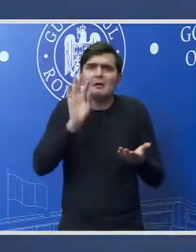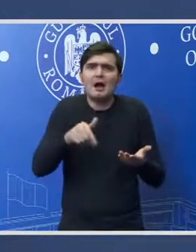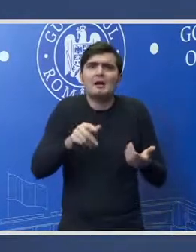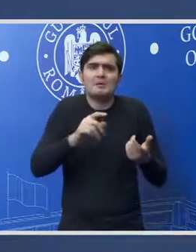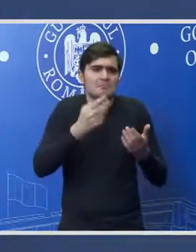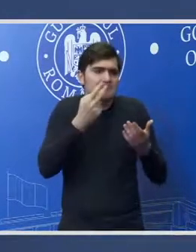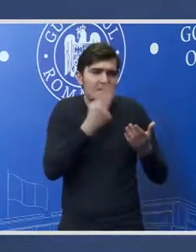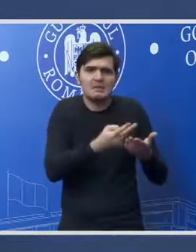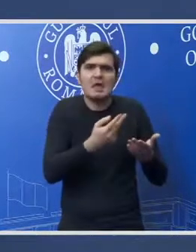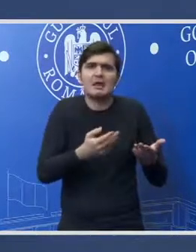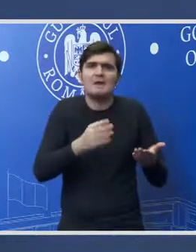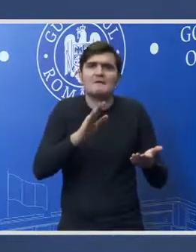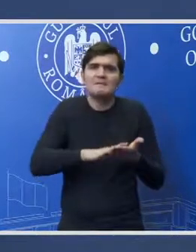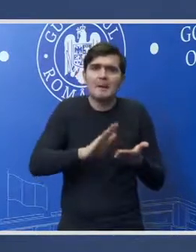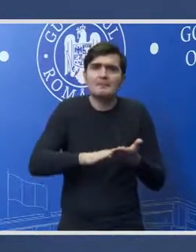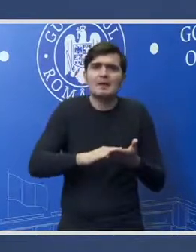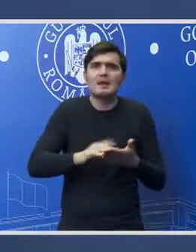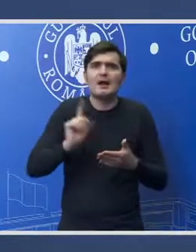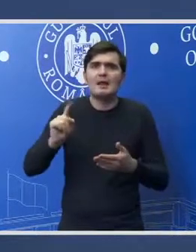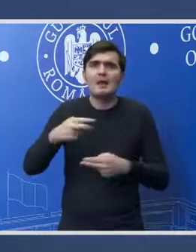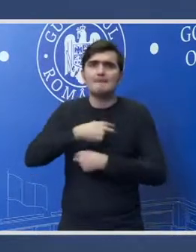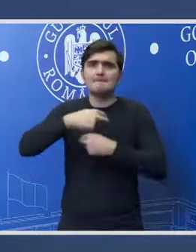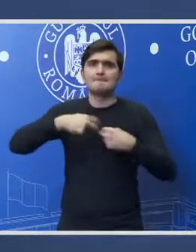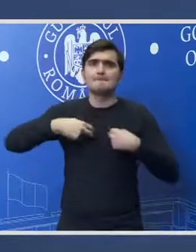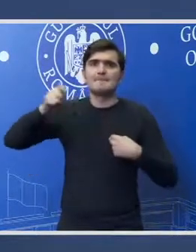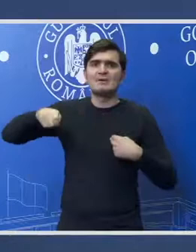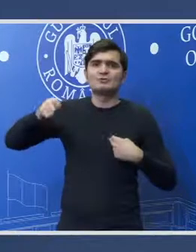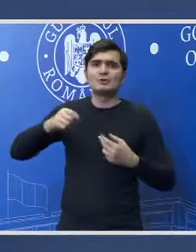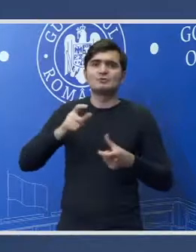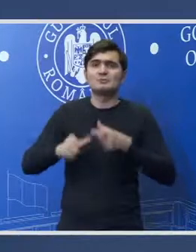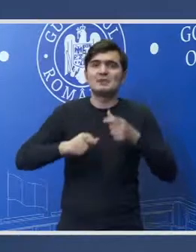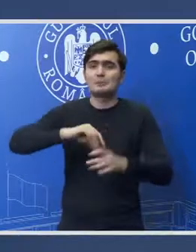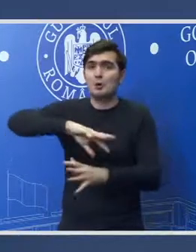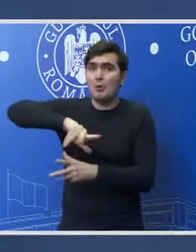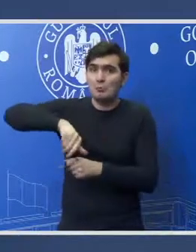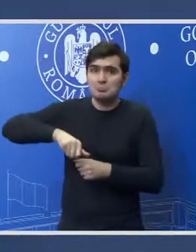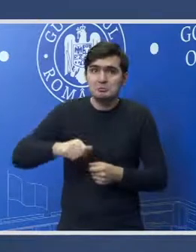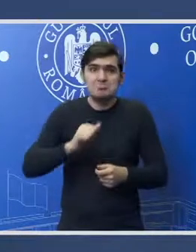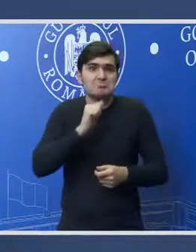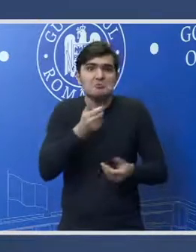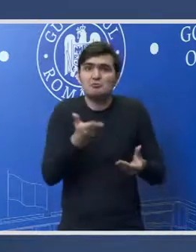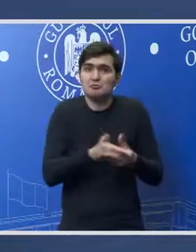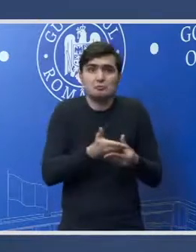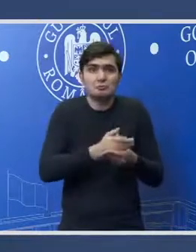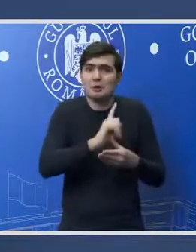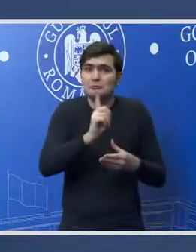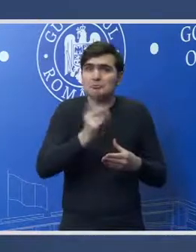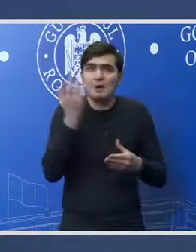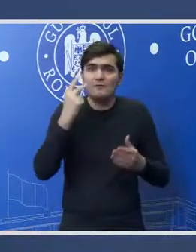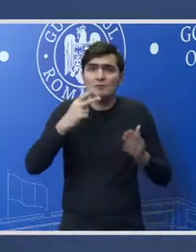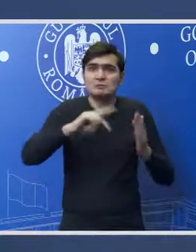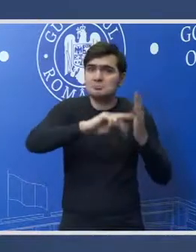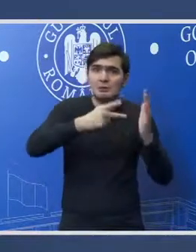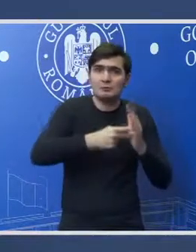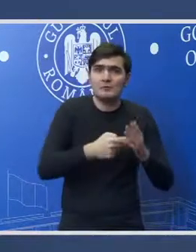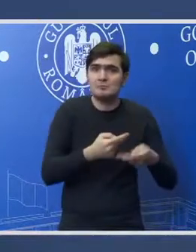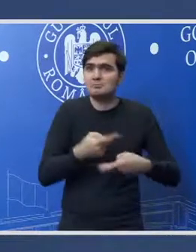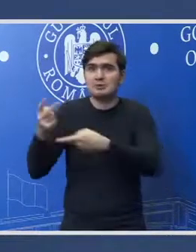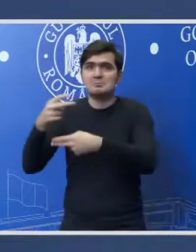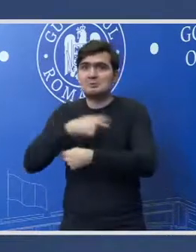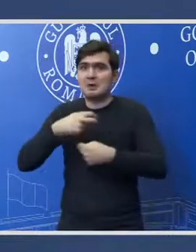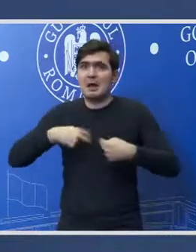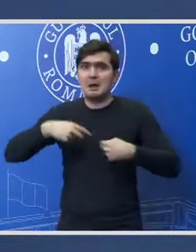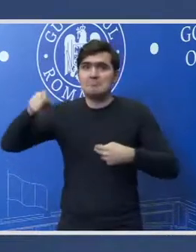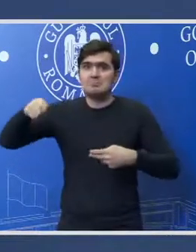vedere fapte ale magistraților de corupție nu a fost soluționat și trimis în instanță